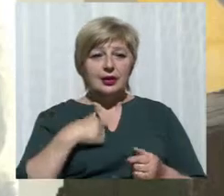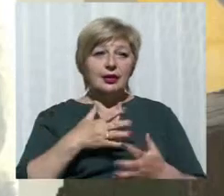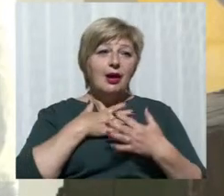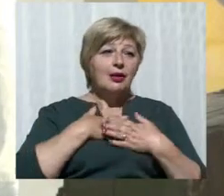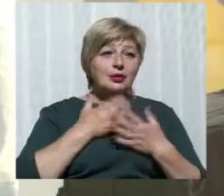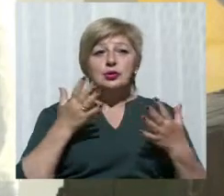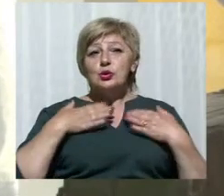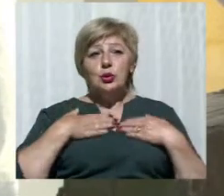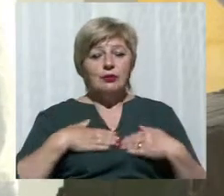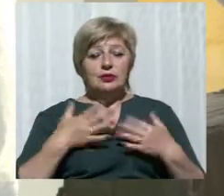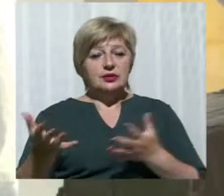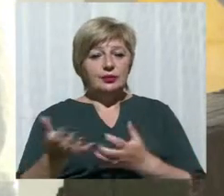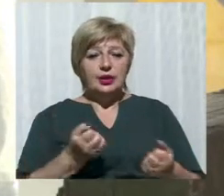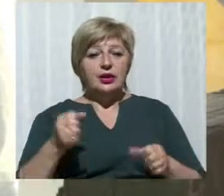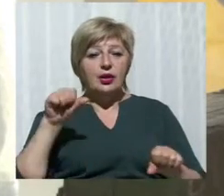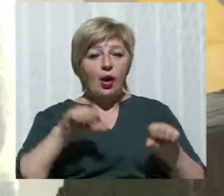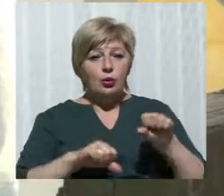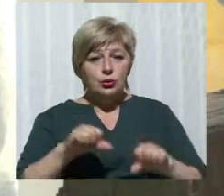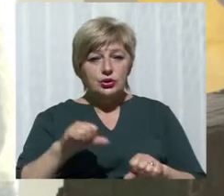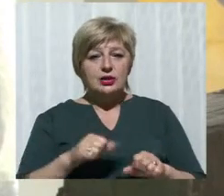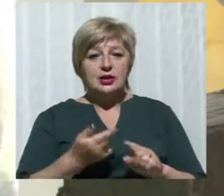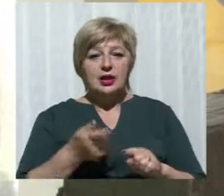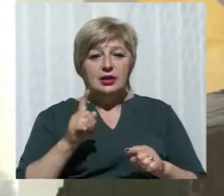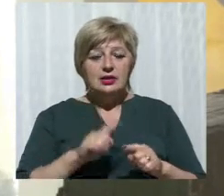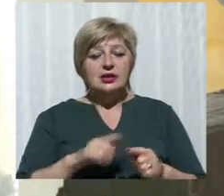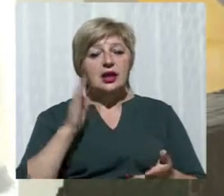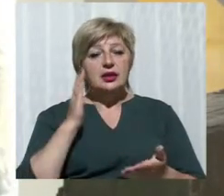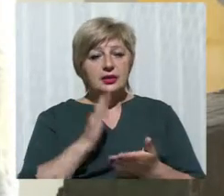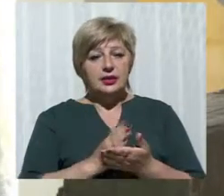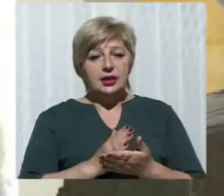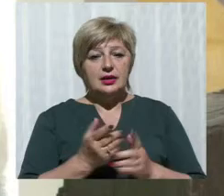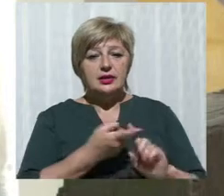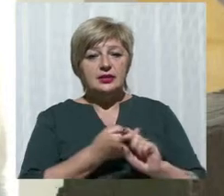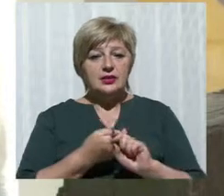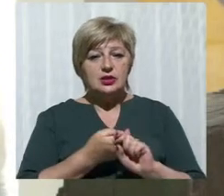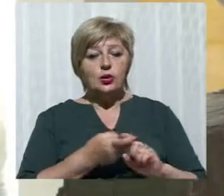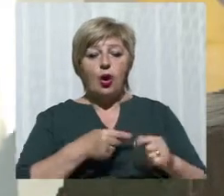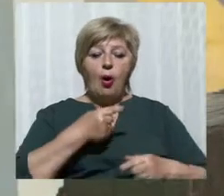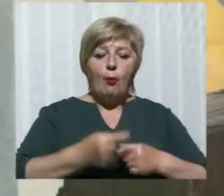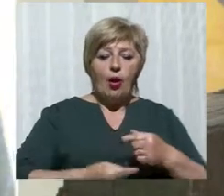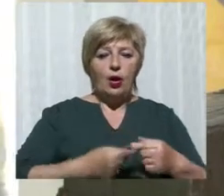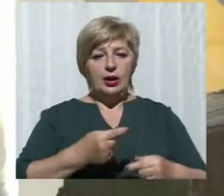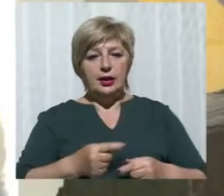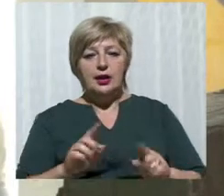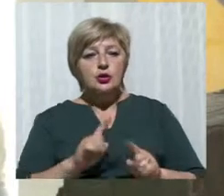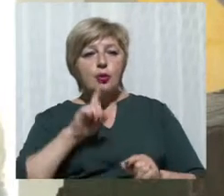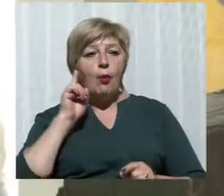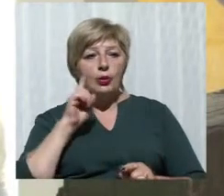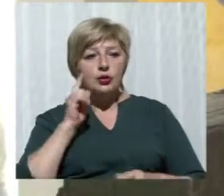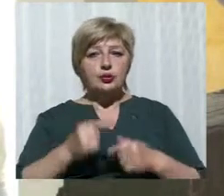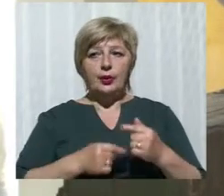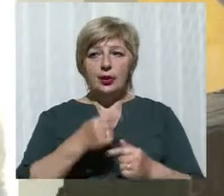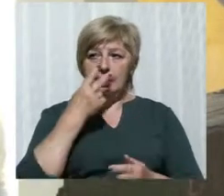прийняла участь, бо це, вона каже, це є зв'язок покоління з покоління, щоб молодші покоління